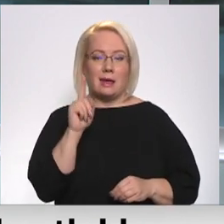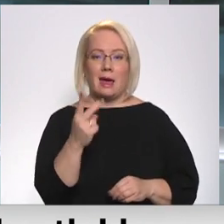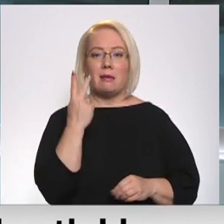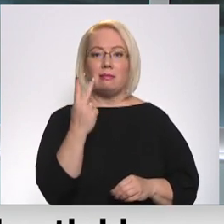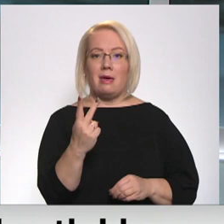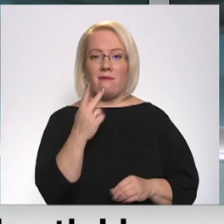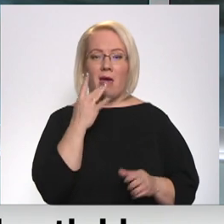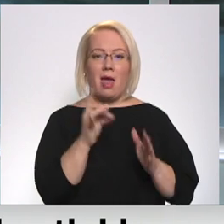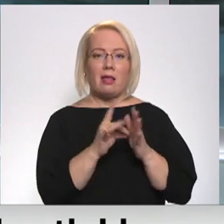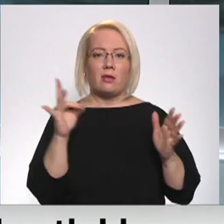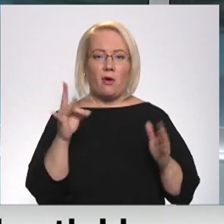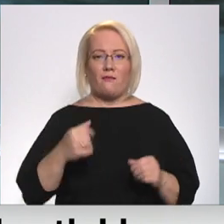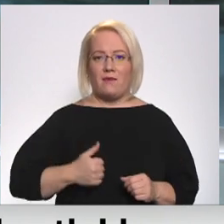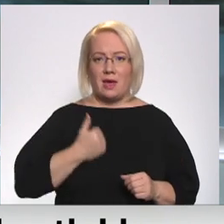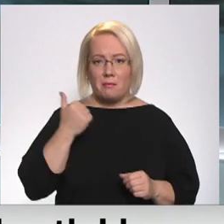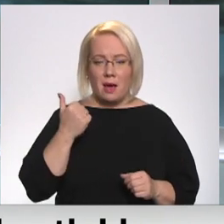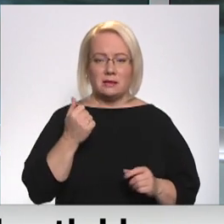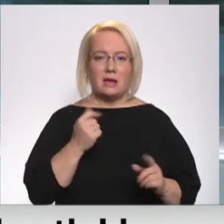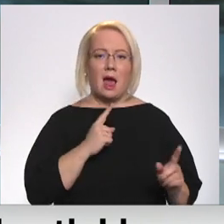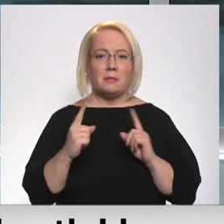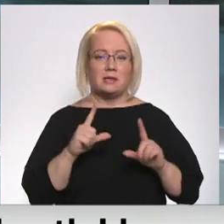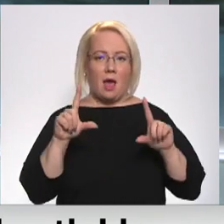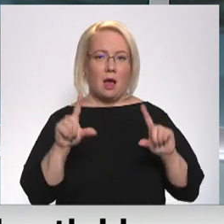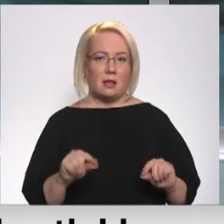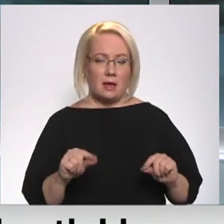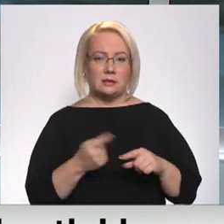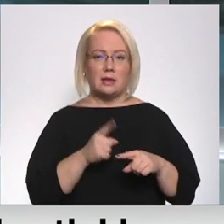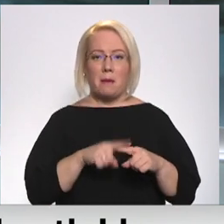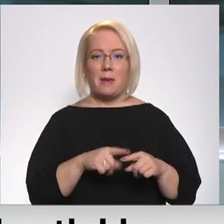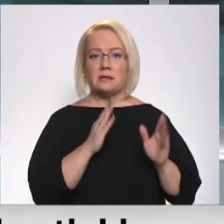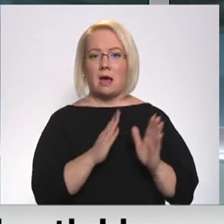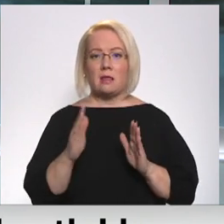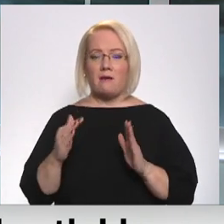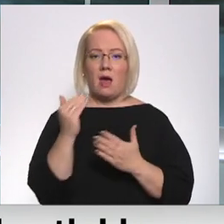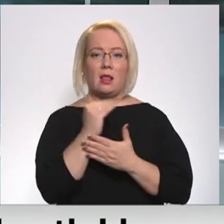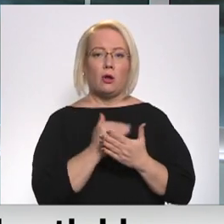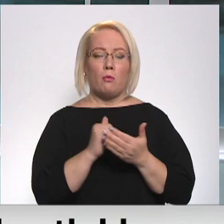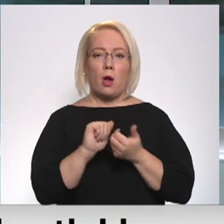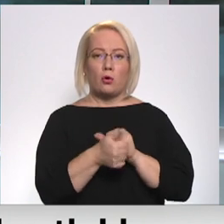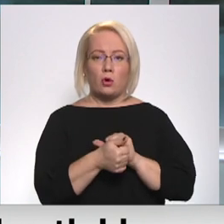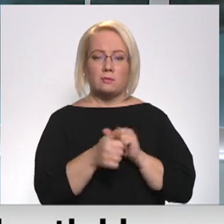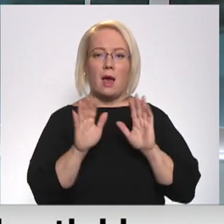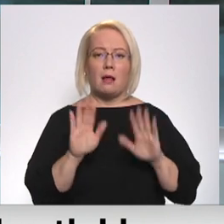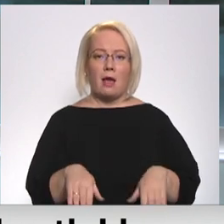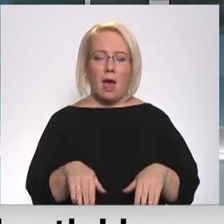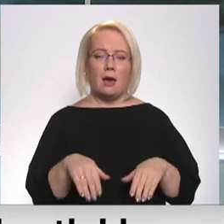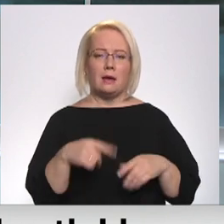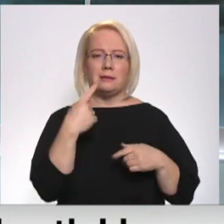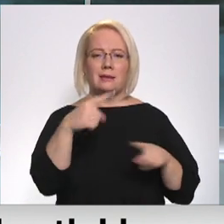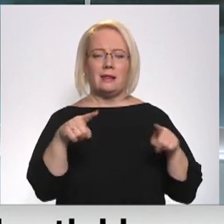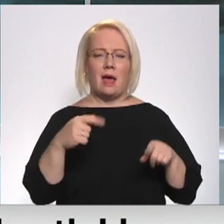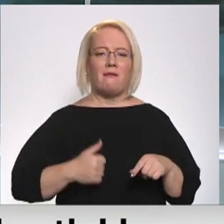elektroenerģijas tirgotāji administrētīša šīs atlaides. Tādēļ tie gatavoti likuma grozīmu, lai tirgotājiem atlaižu